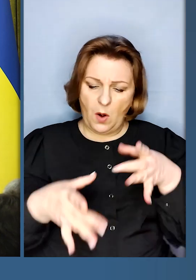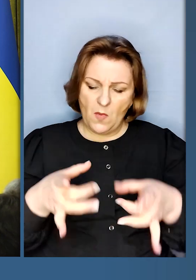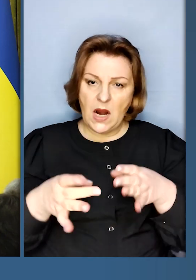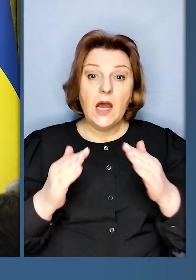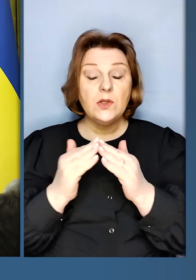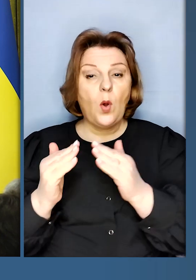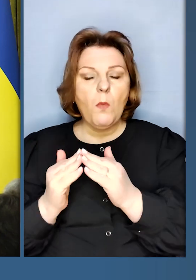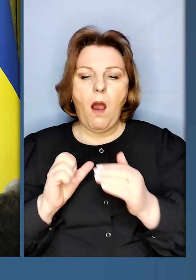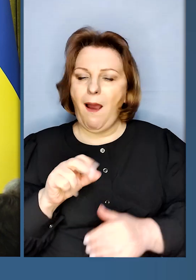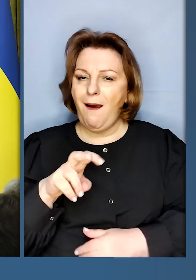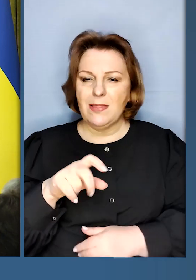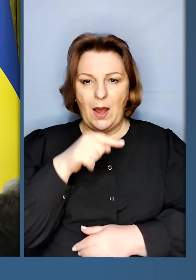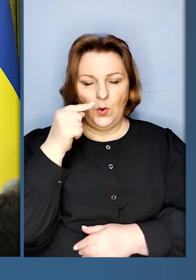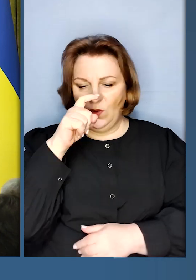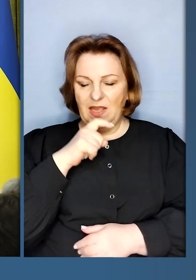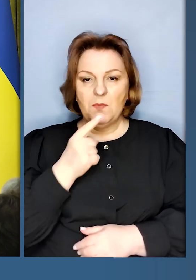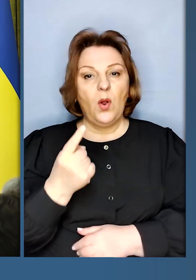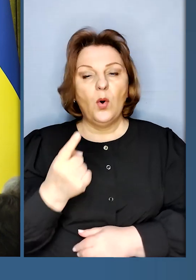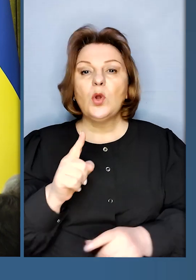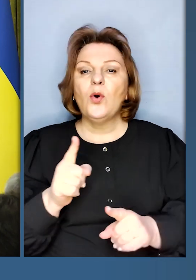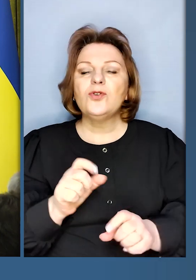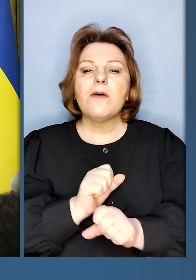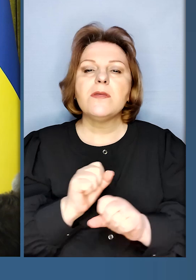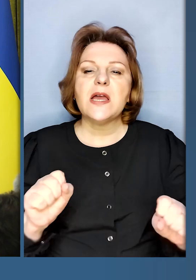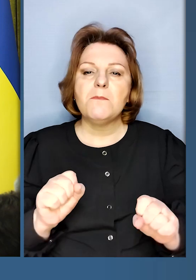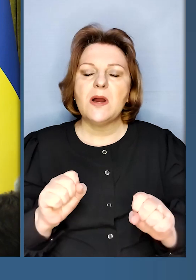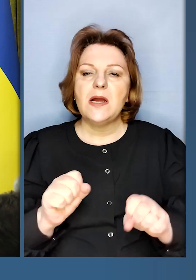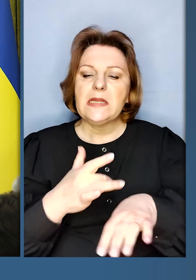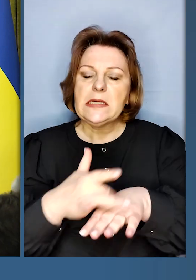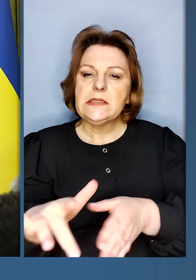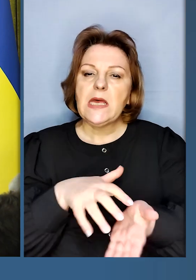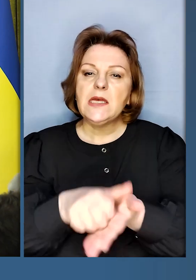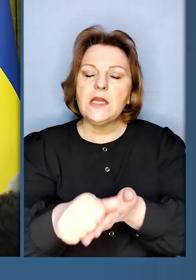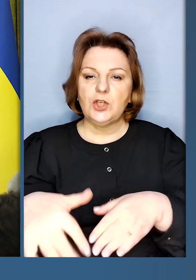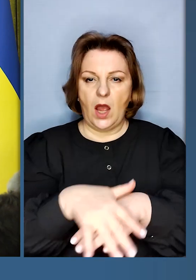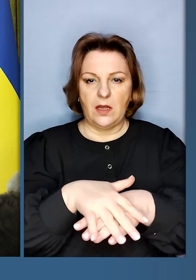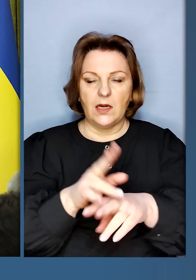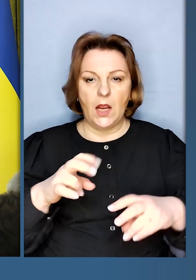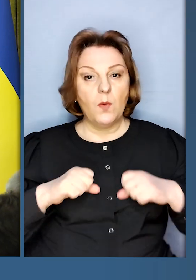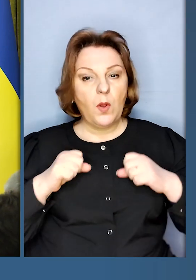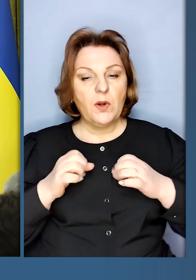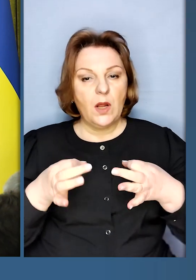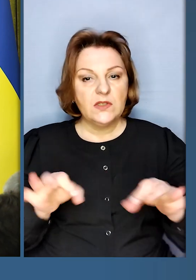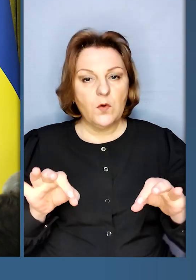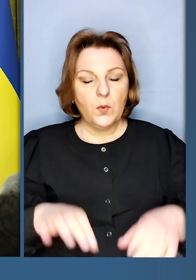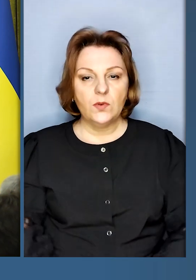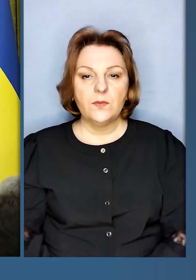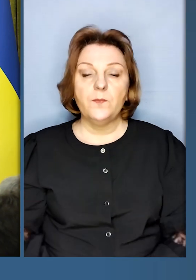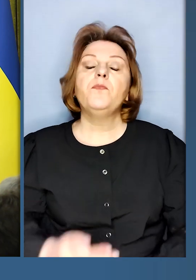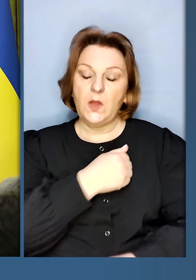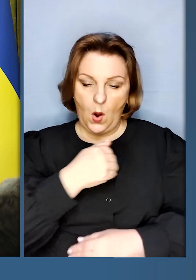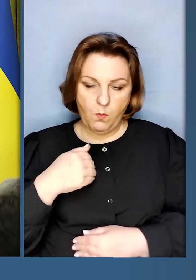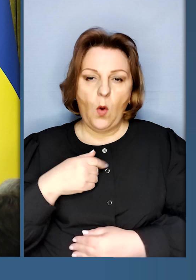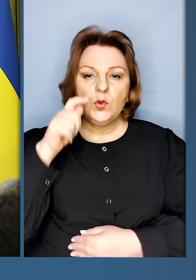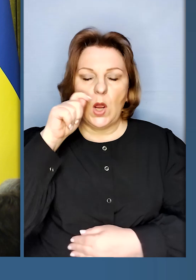може нищити доми. Але вона не розуміє одного, що не можна знищити народу, який прагне свободи.